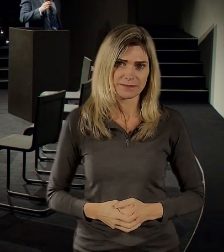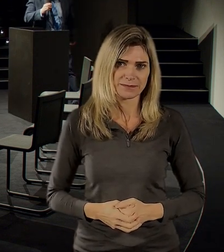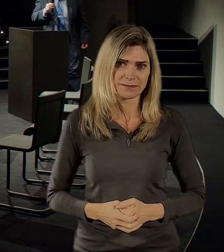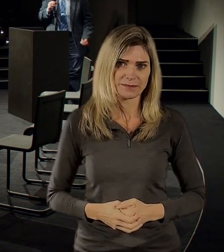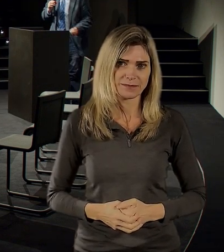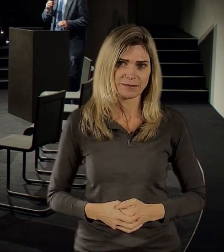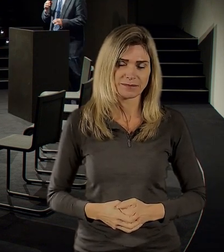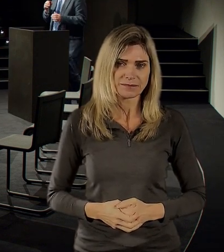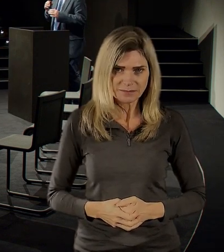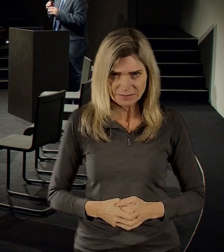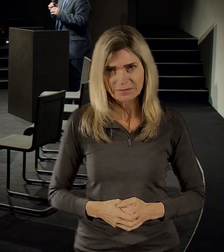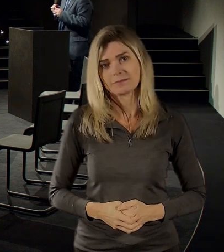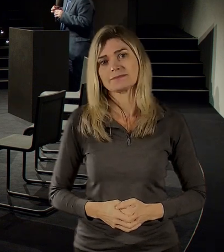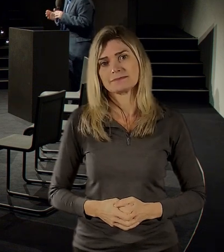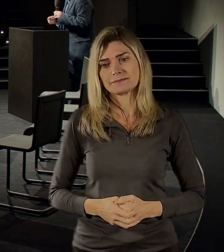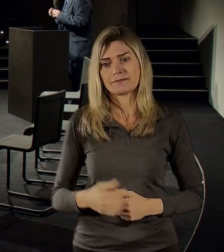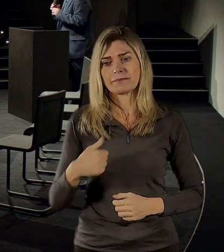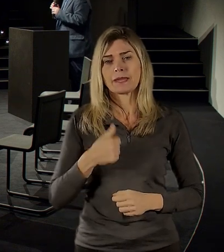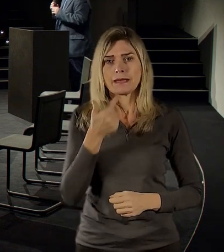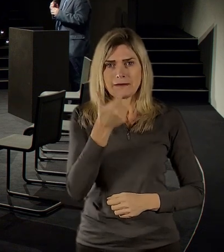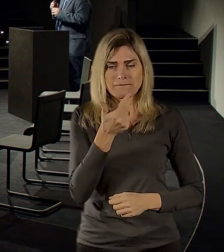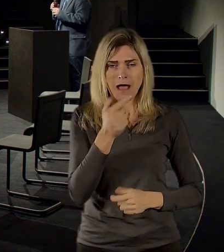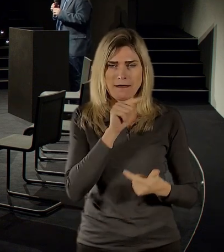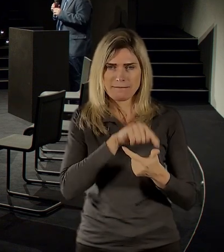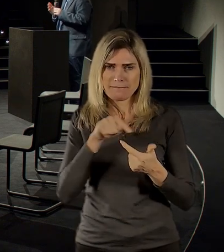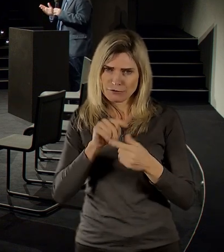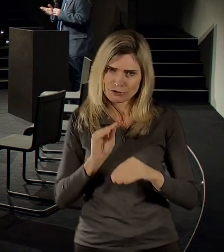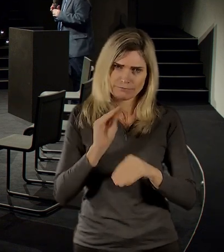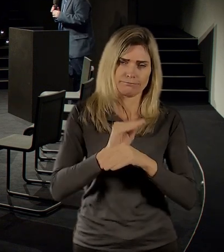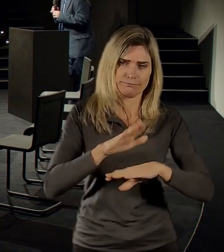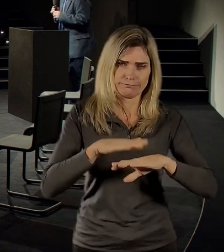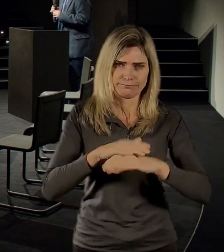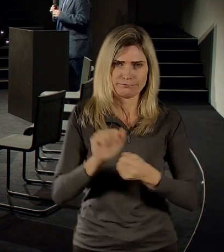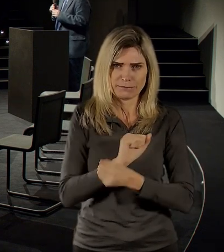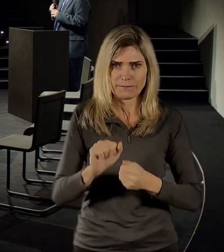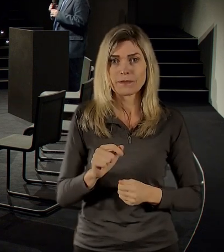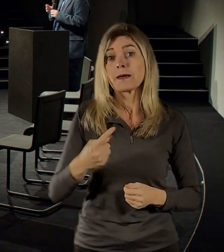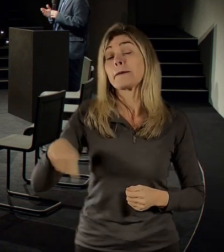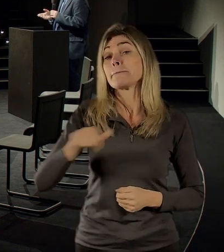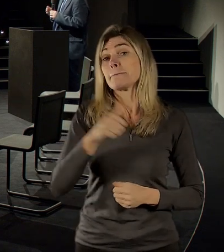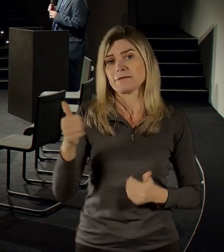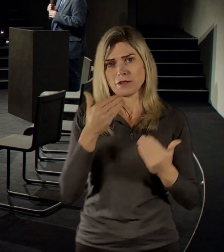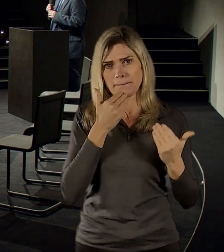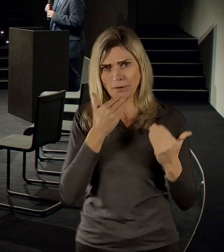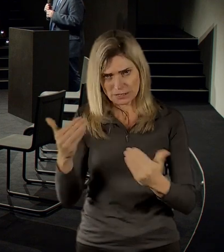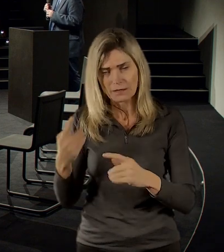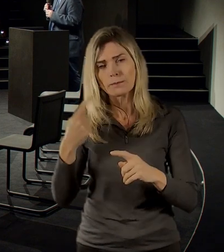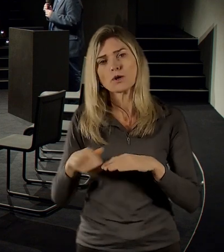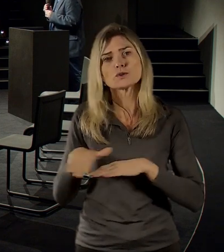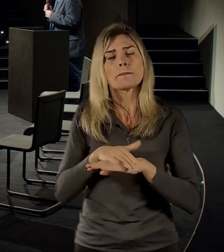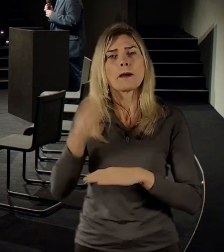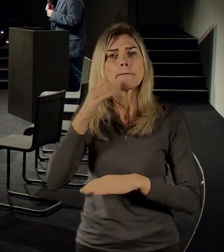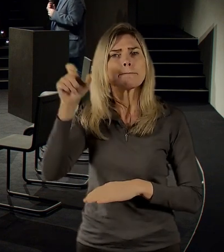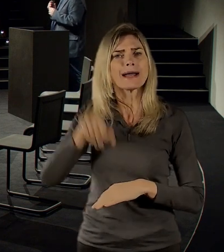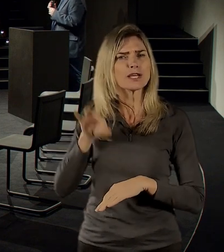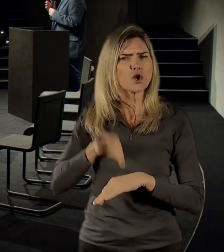Já jenom dvě drobný připomenutí. Jednak bych vás rád pozdravil a omluvil tady Hanou Kordovou